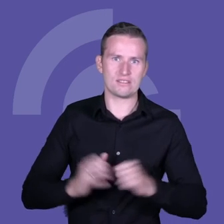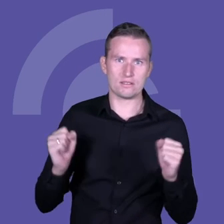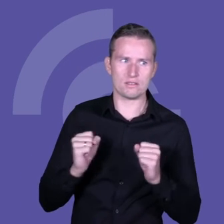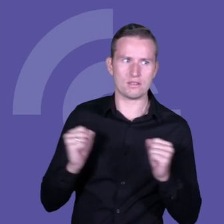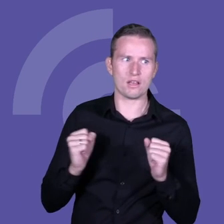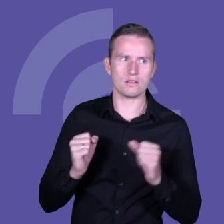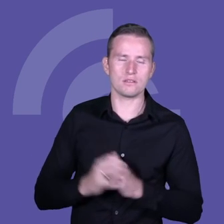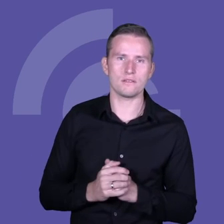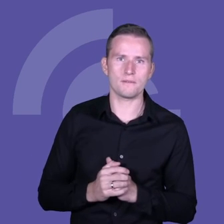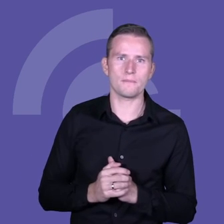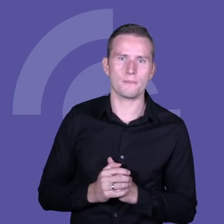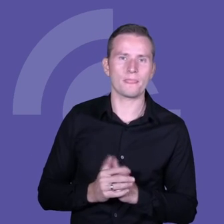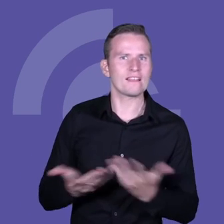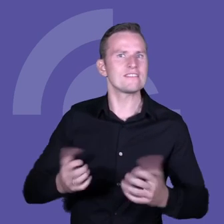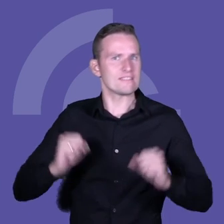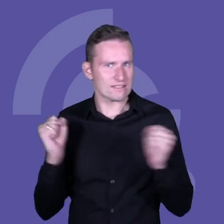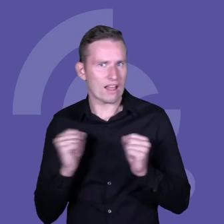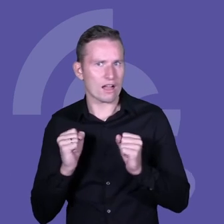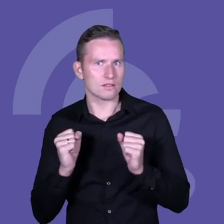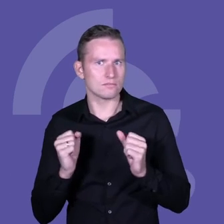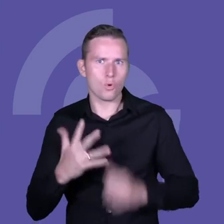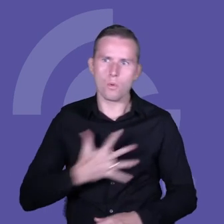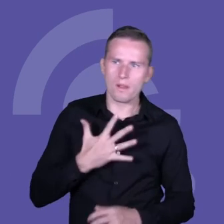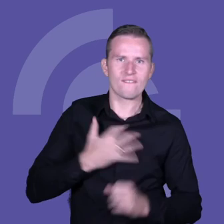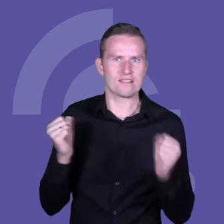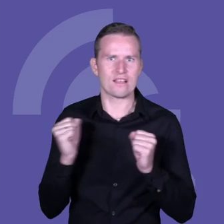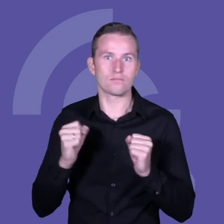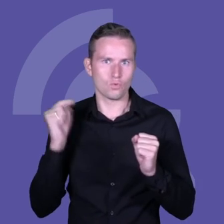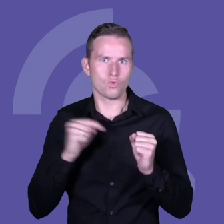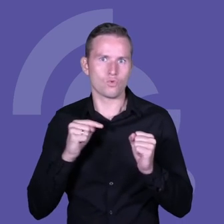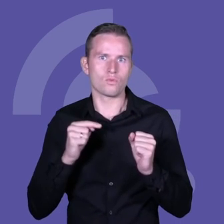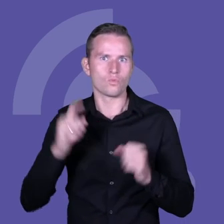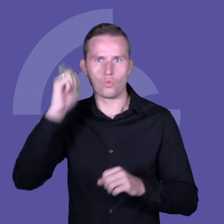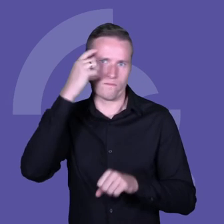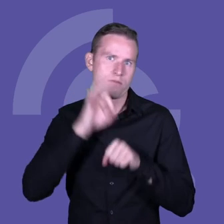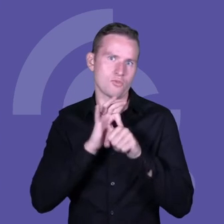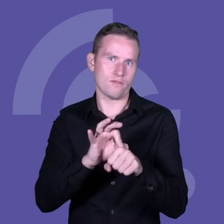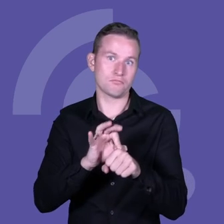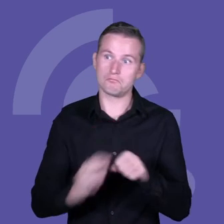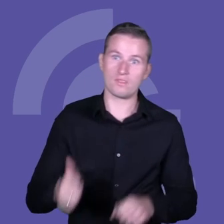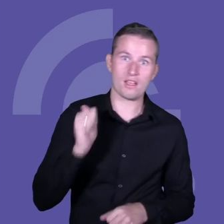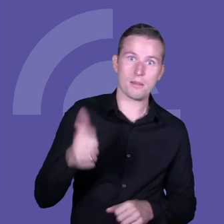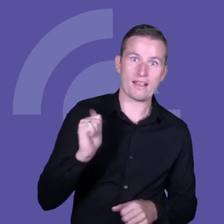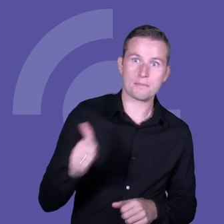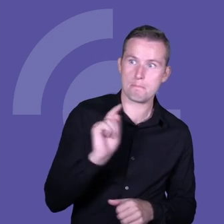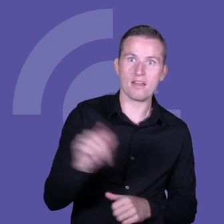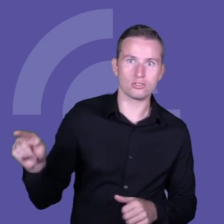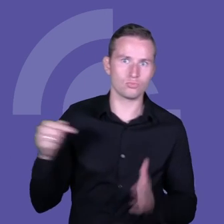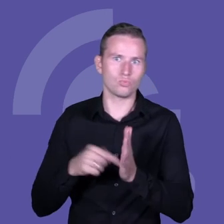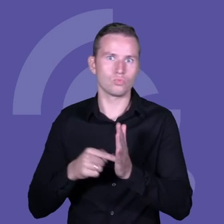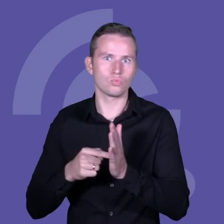często jest powtarzany przez ekspertów i to też wynikało w tym naszym badaniu poprzedzającym ten projekt.